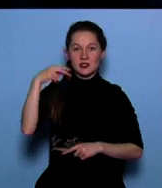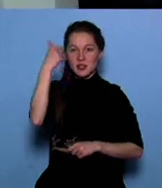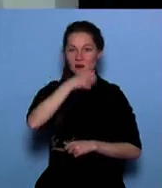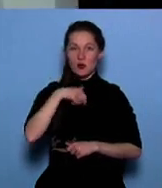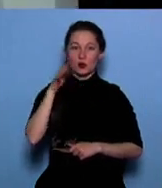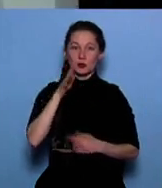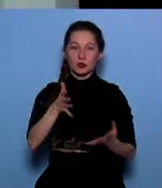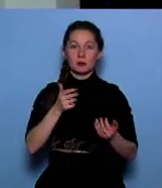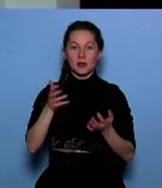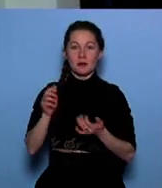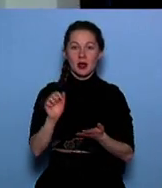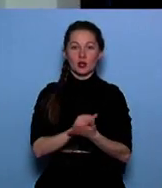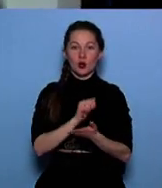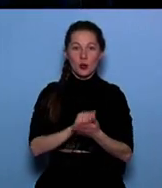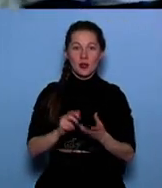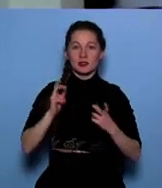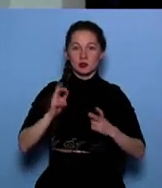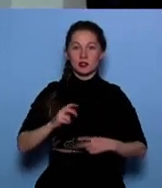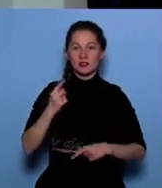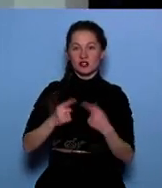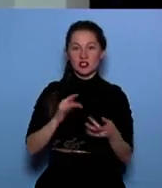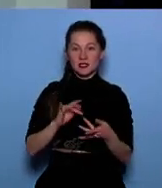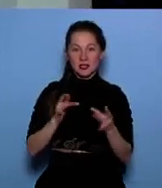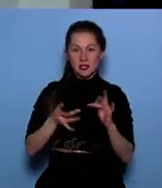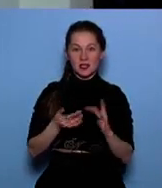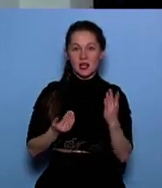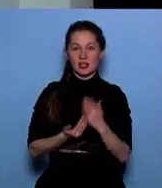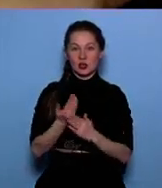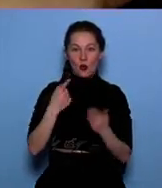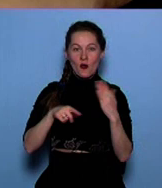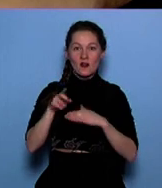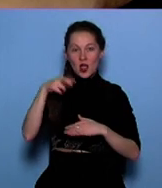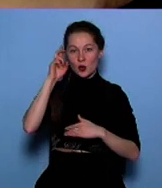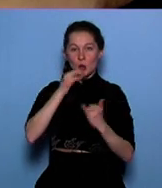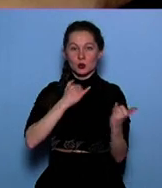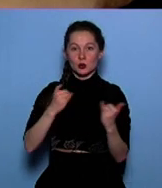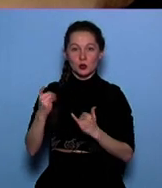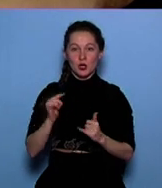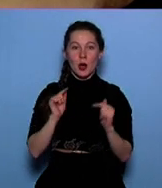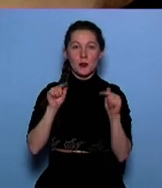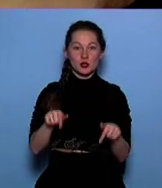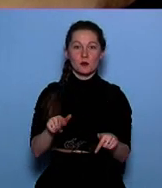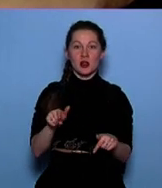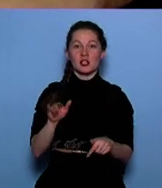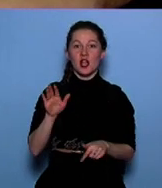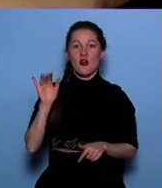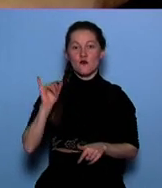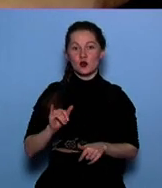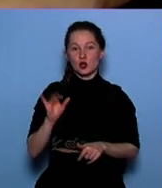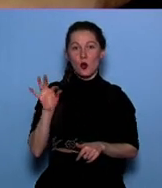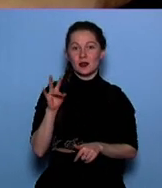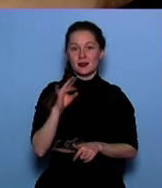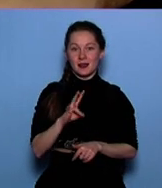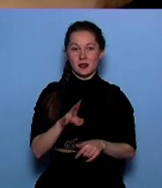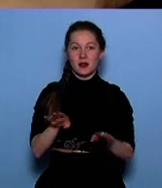они будут принимать документы от абитуриентов по интернету через новый сервис портала госуслуг «Поступление в ВУЗ онлайн». Таким образом,